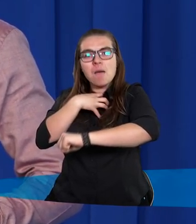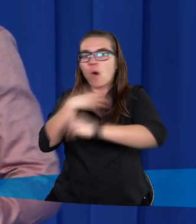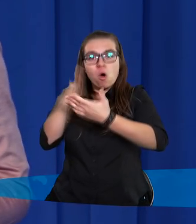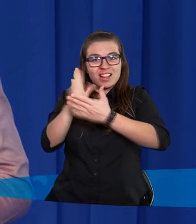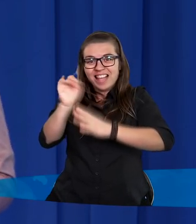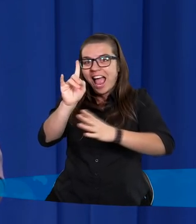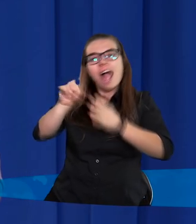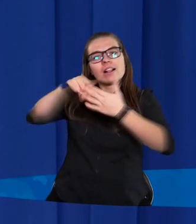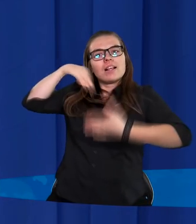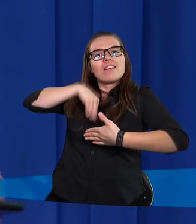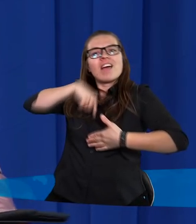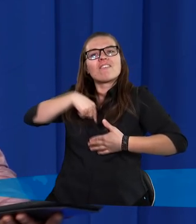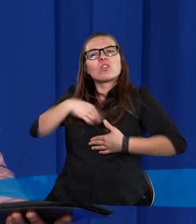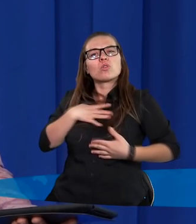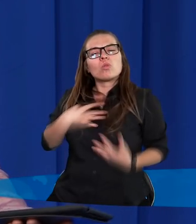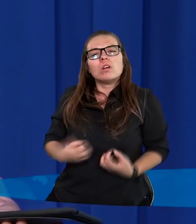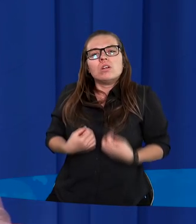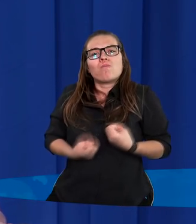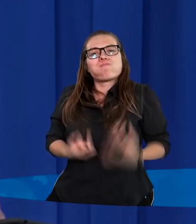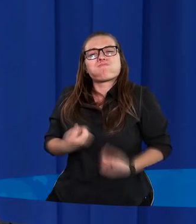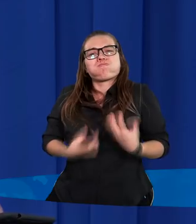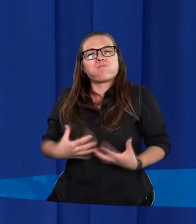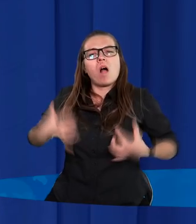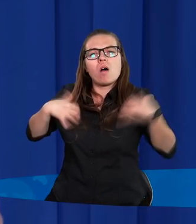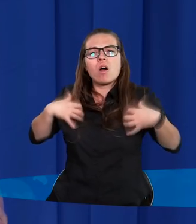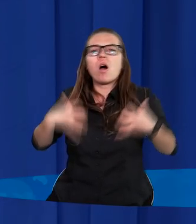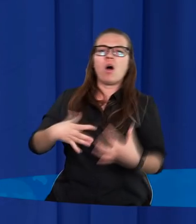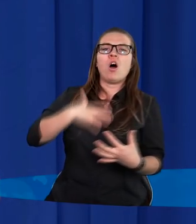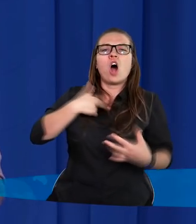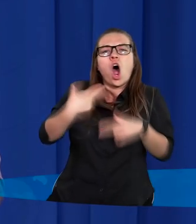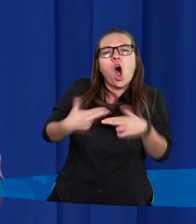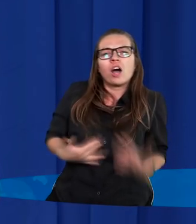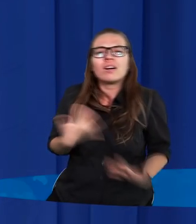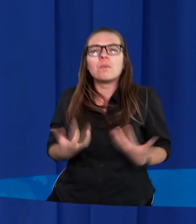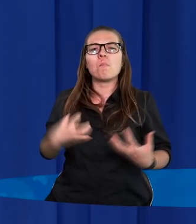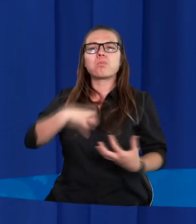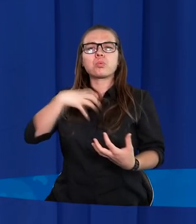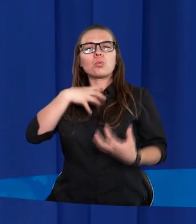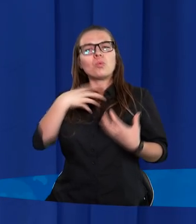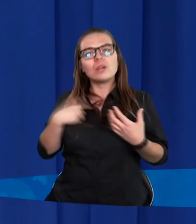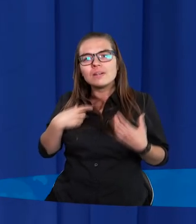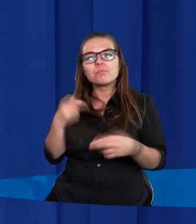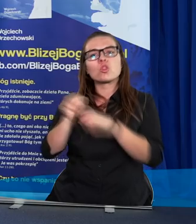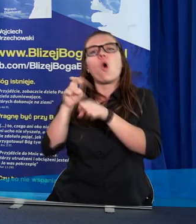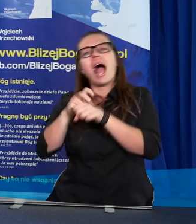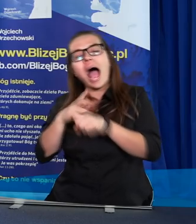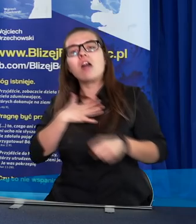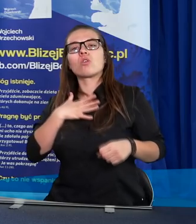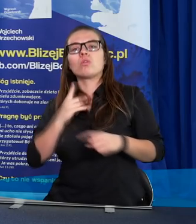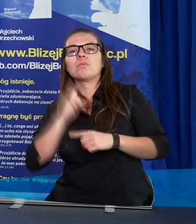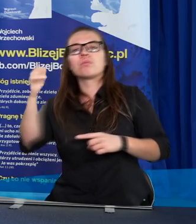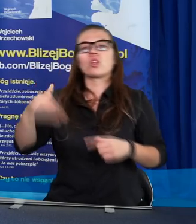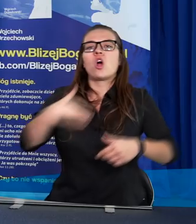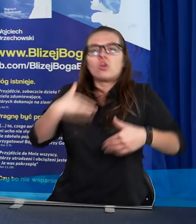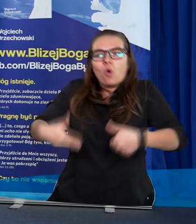naszej skóry, ale tego wewnątrz. Przynajmniej wiemy, kiedy trzeba iść do lekarza. To jest bardzo ważny element. Mamy